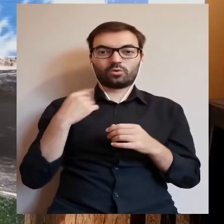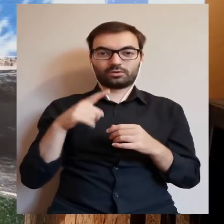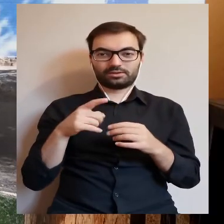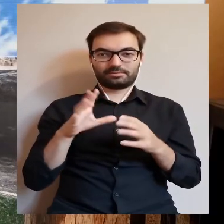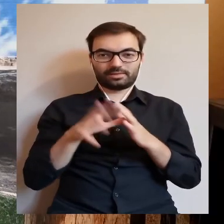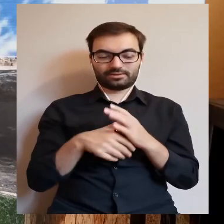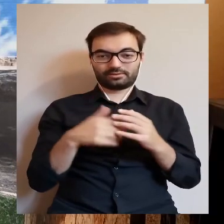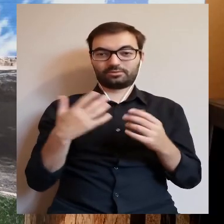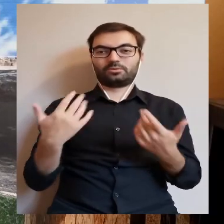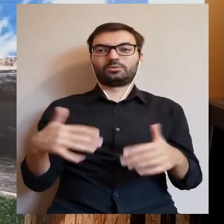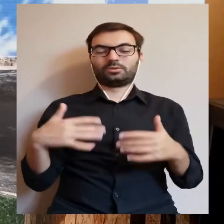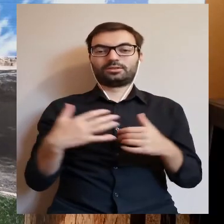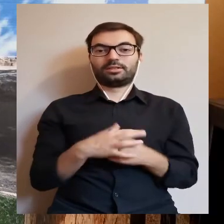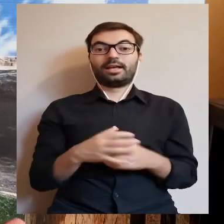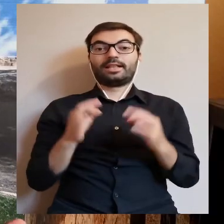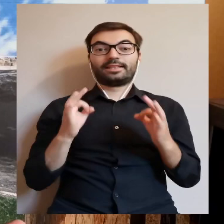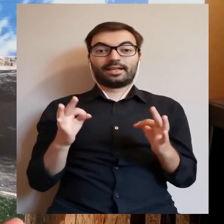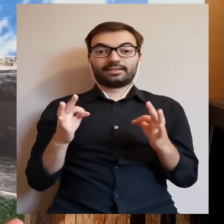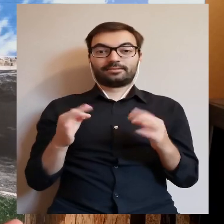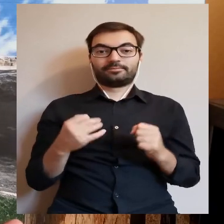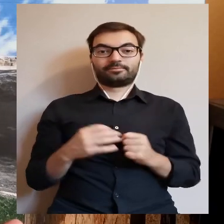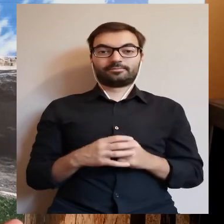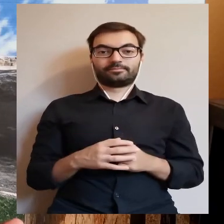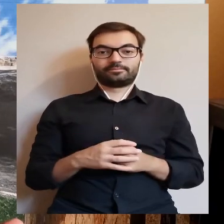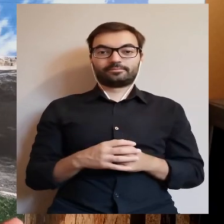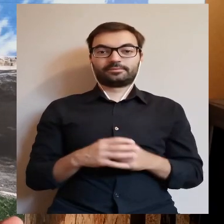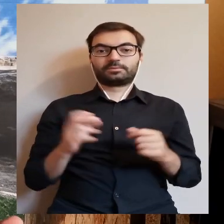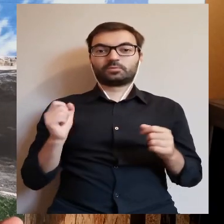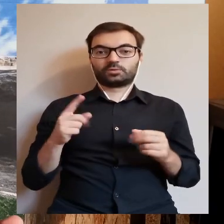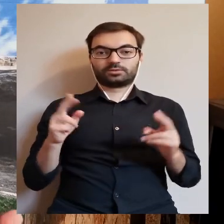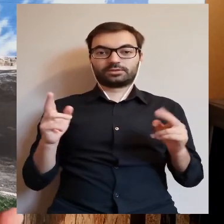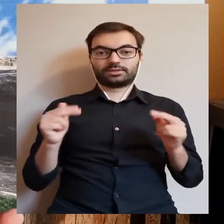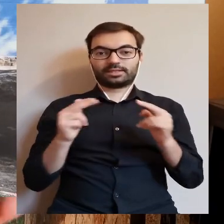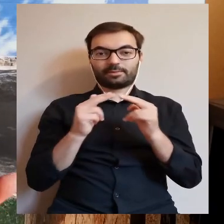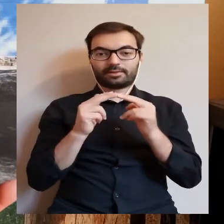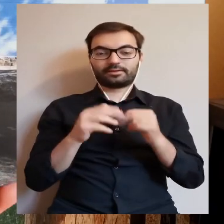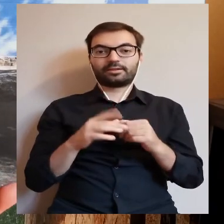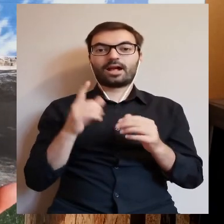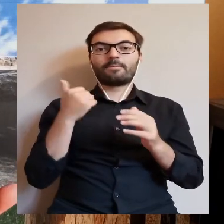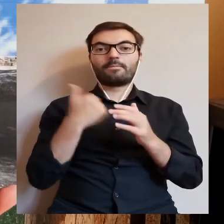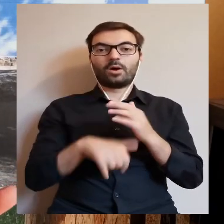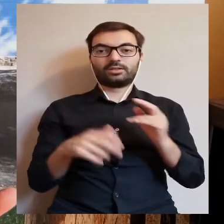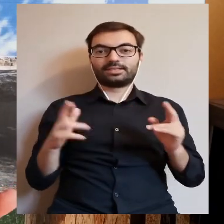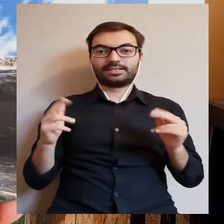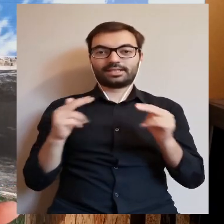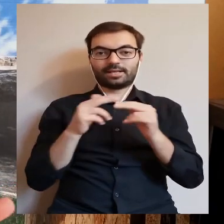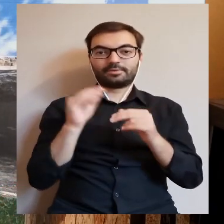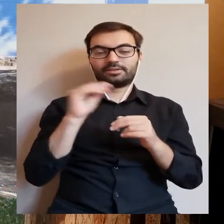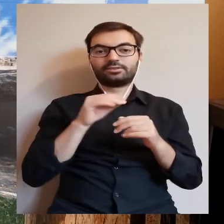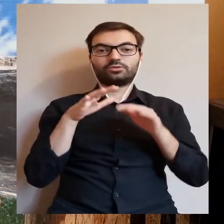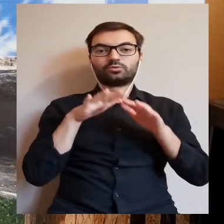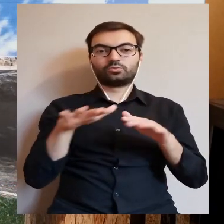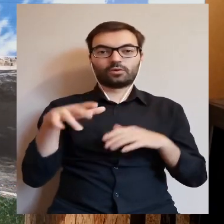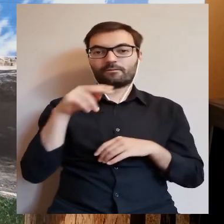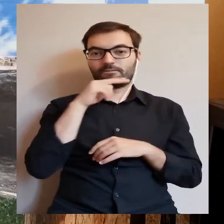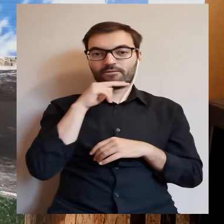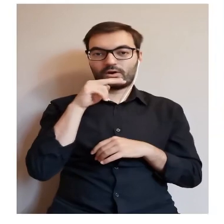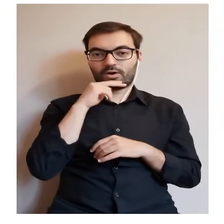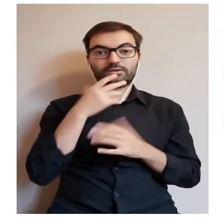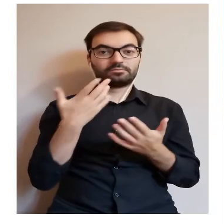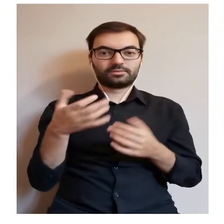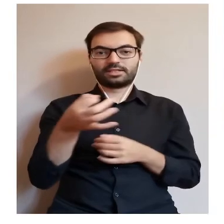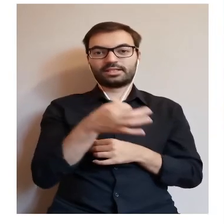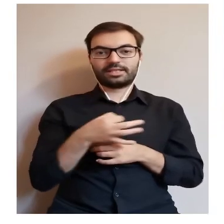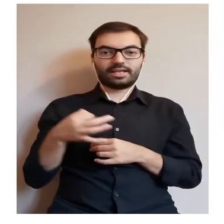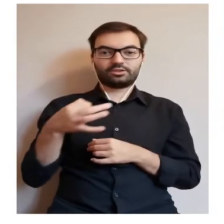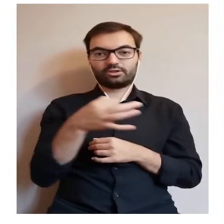gród. No a teraz jest tam zamek, ale oprócz zamku jest również sporo wody,